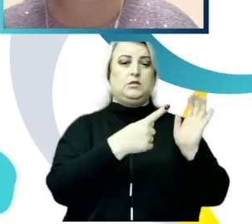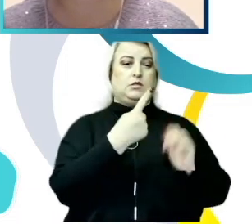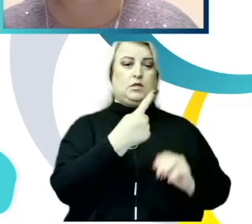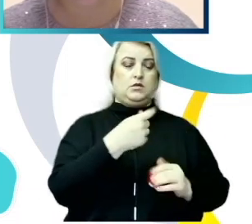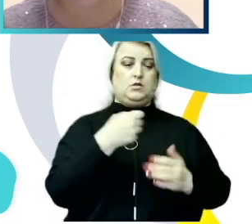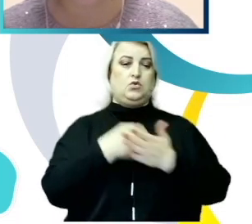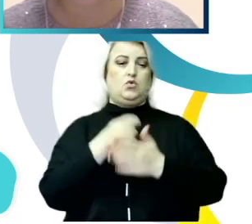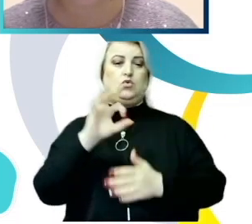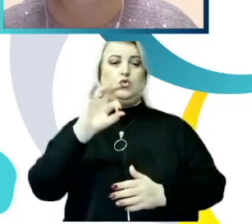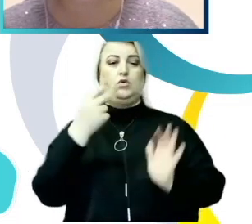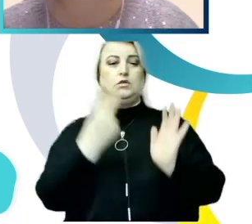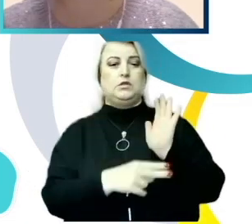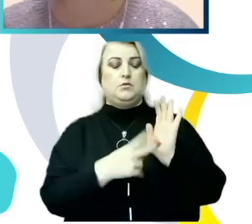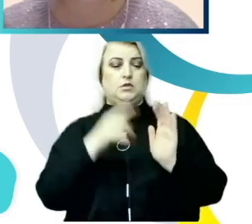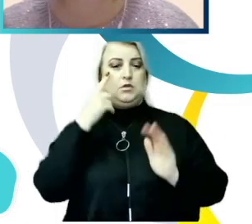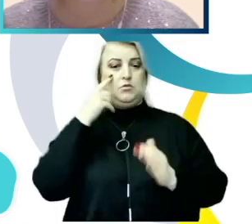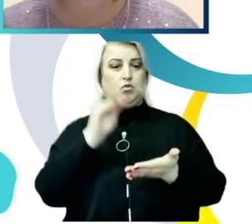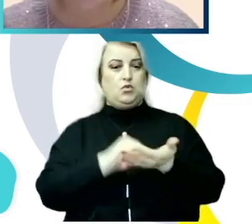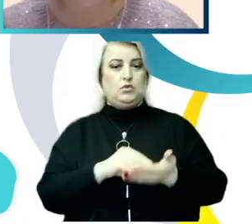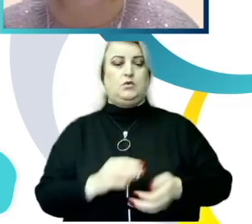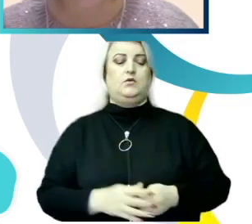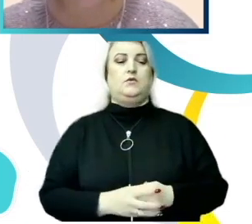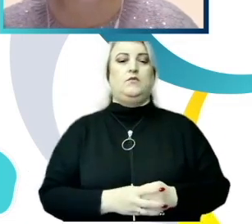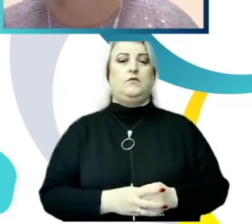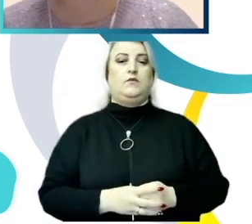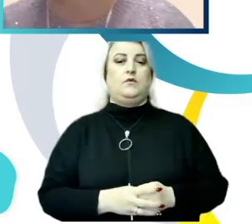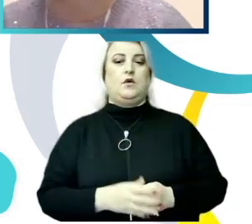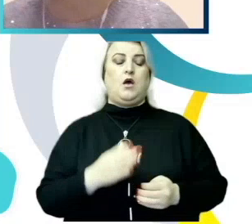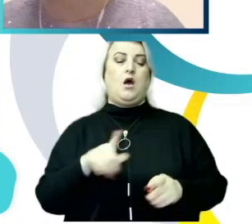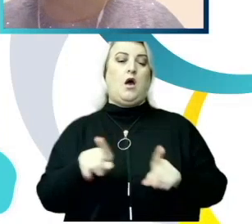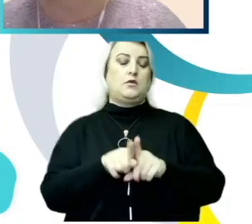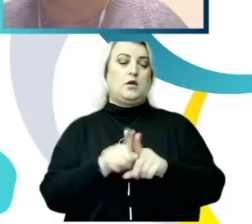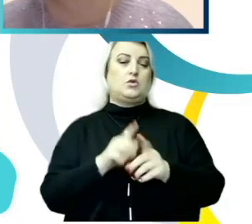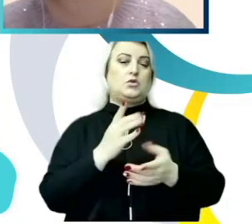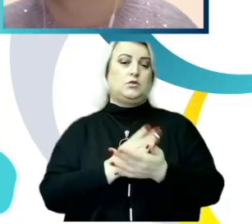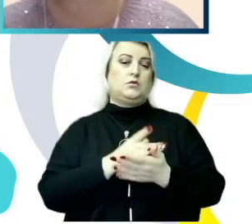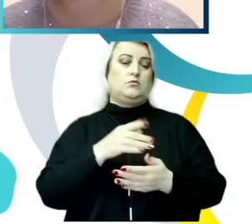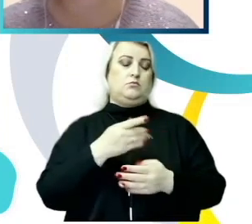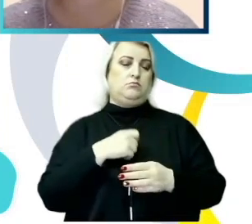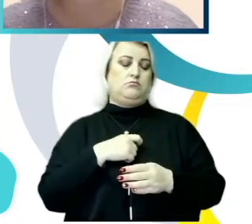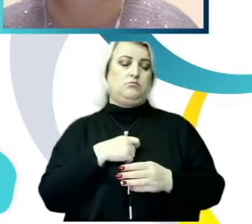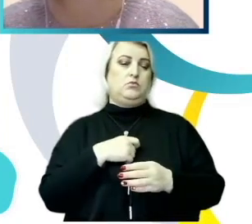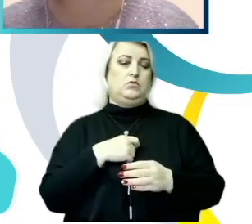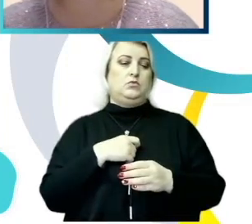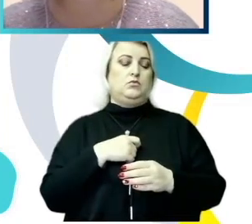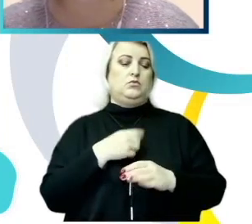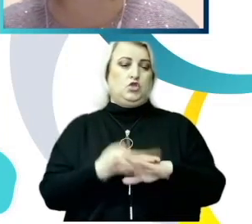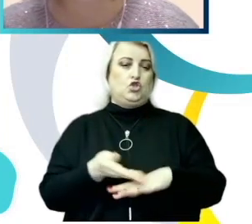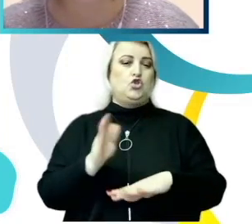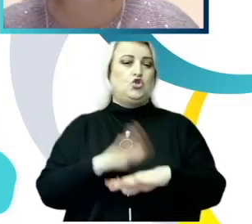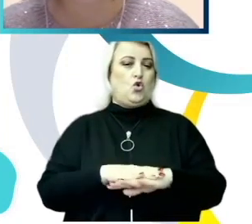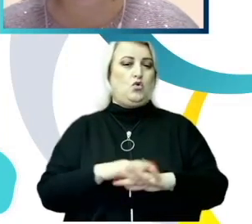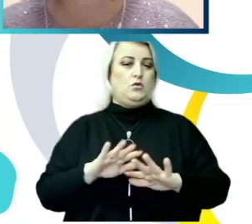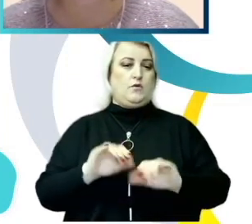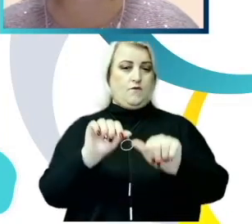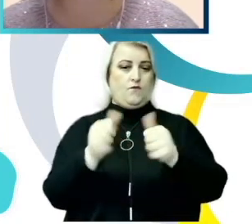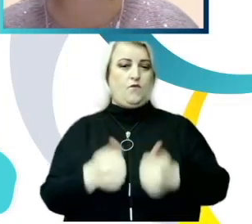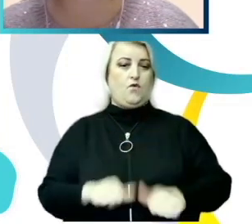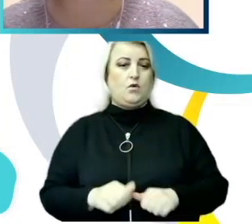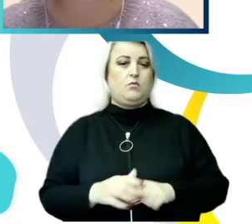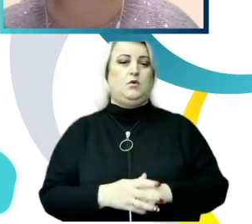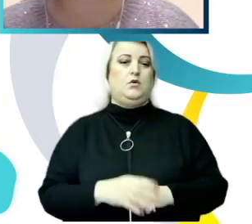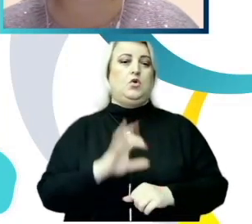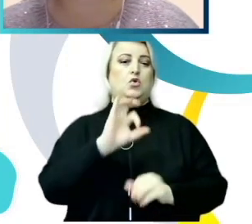0,70 puncte. Respectiv, sunt tinerii care în mare parte s-au confruntat cu forme medii. Și clastere-ul forme grave sunt